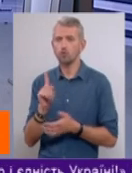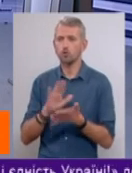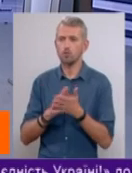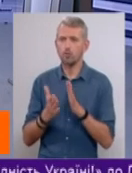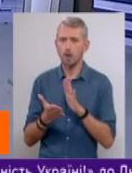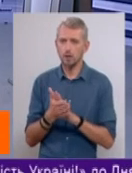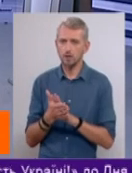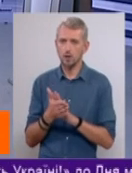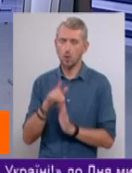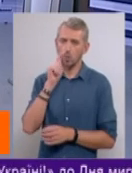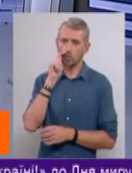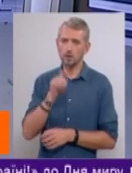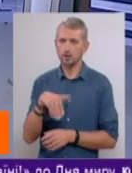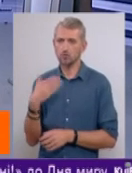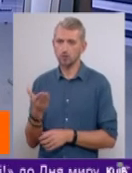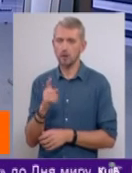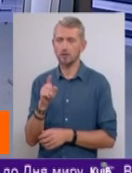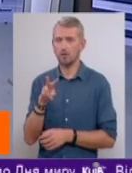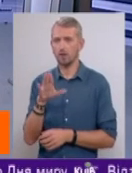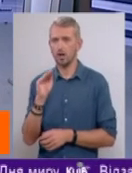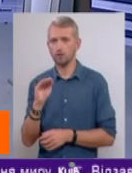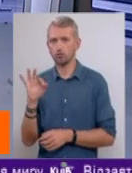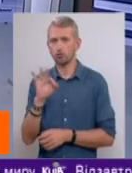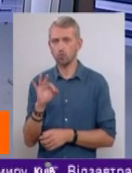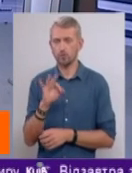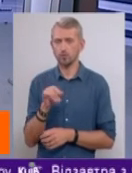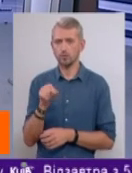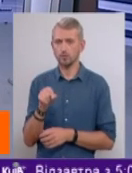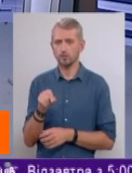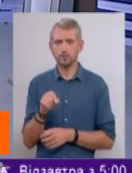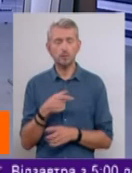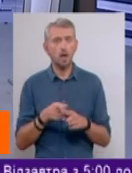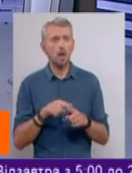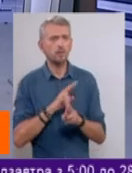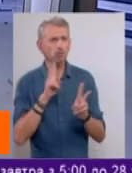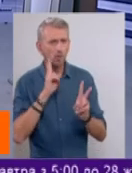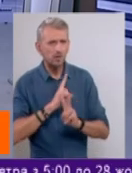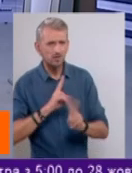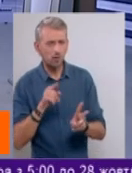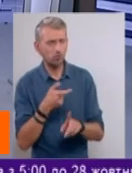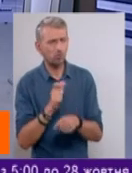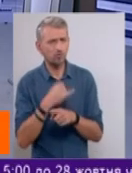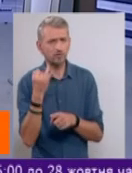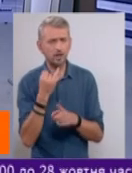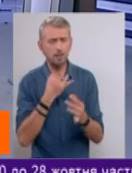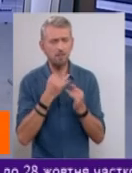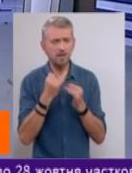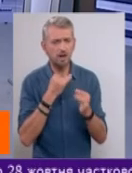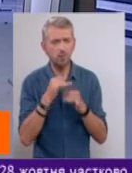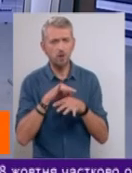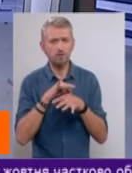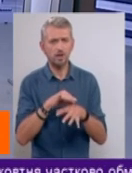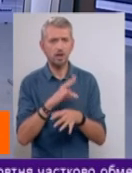домовлялися українська сторона з МВФ стосовно саме... А це ніхто не знає. Понимаю, тут очень интересно. Переговори ввели